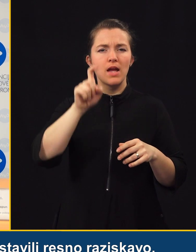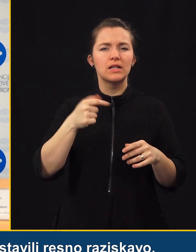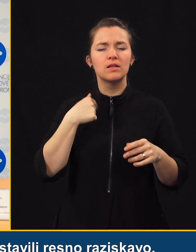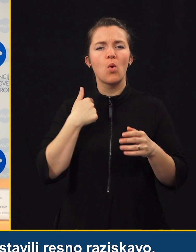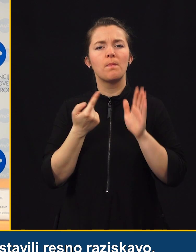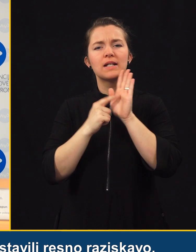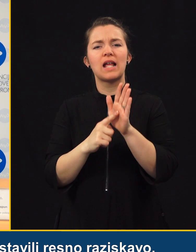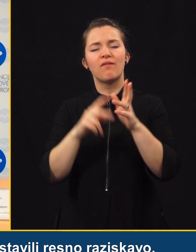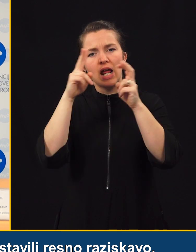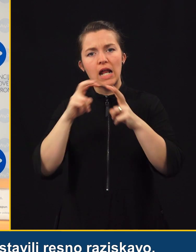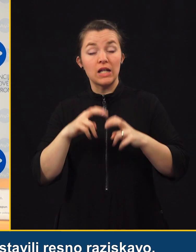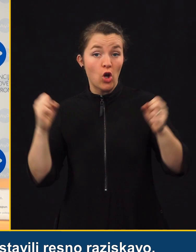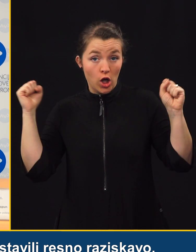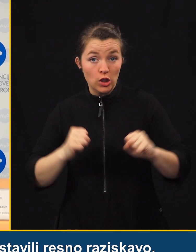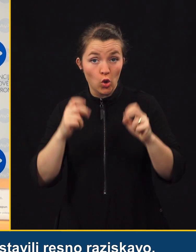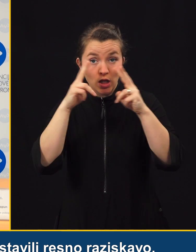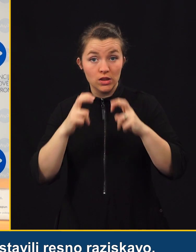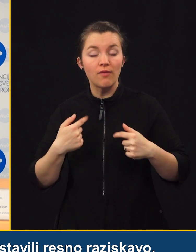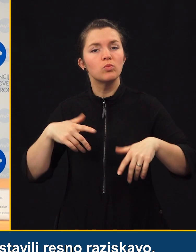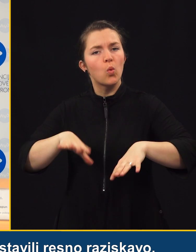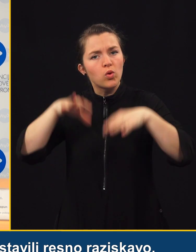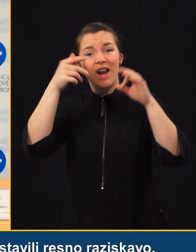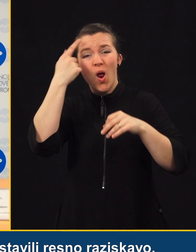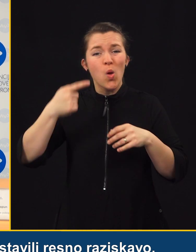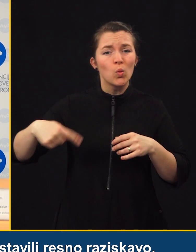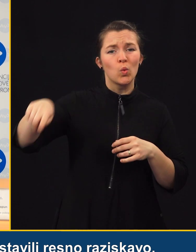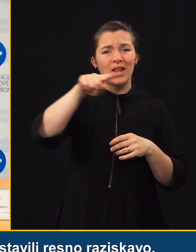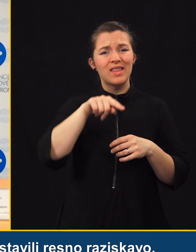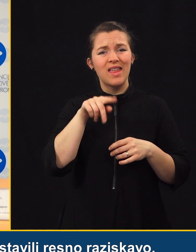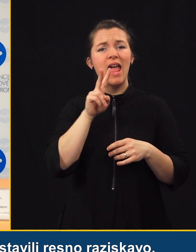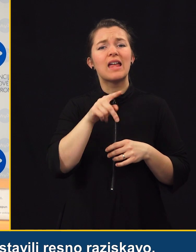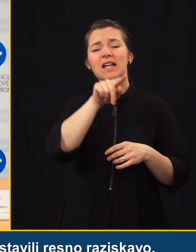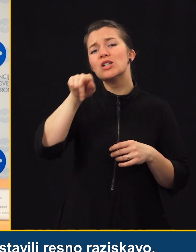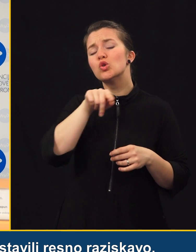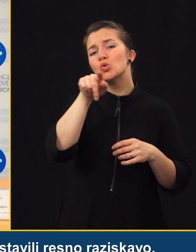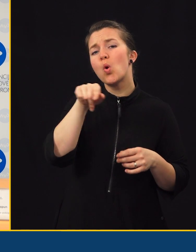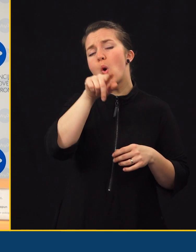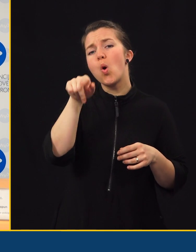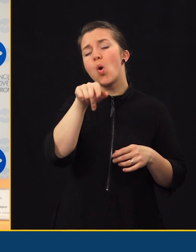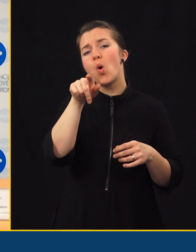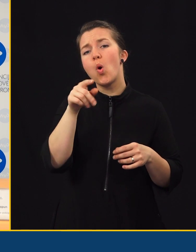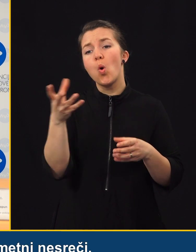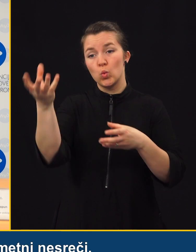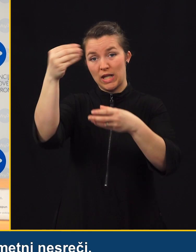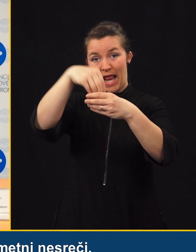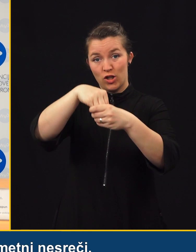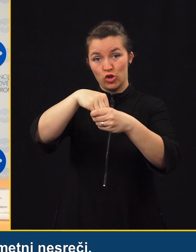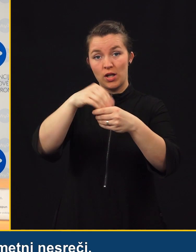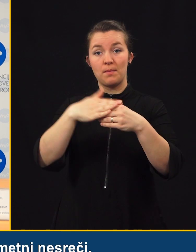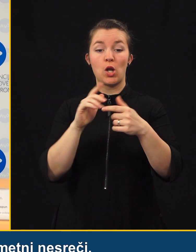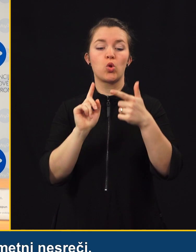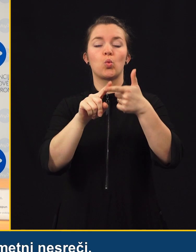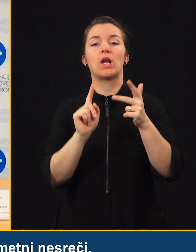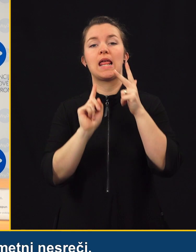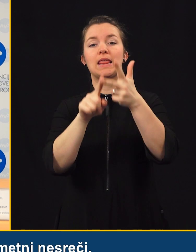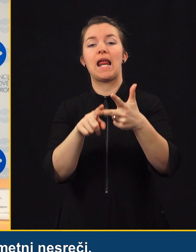predstavili raziskavo, eno resno raziskavo, ker smo ugotovili, da ljudje, kateri so udeleženi pred